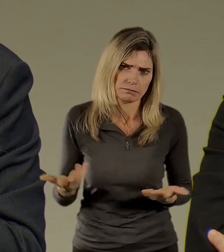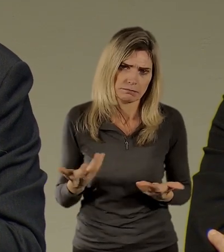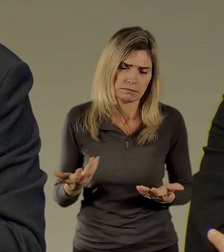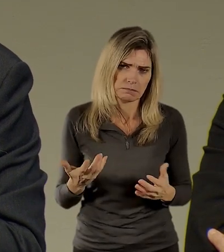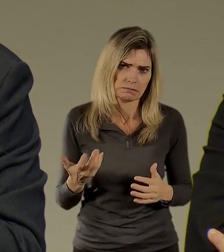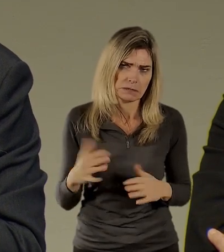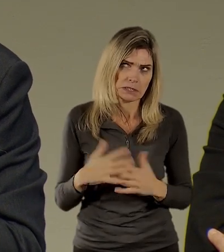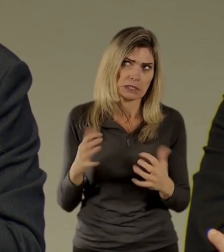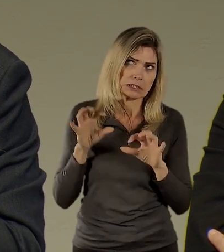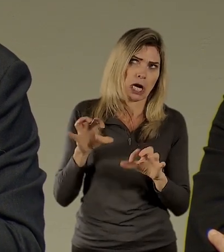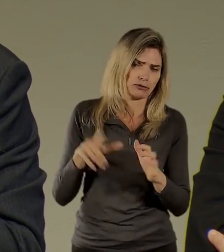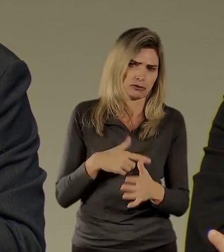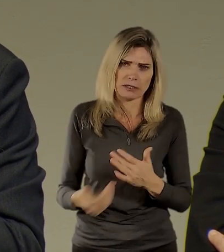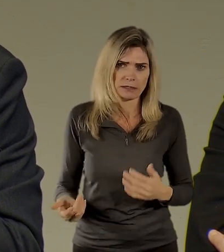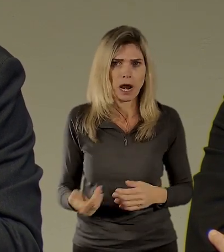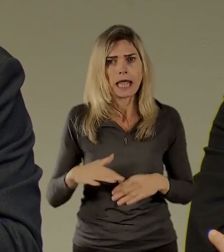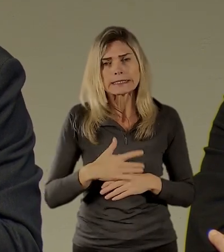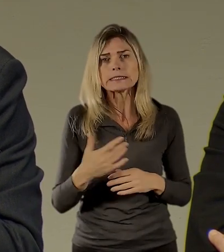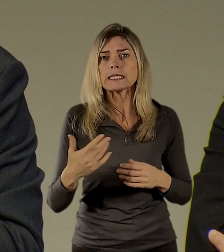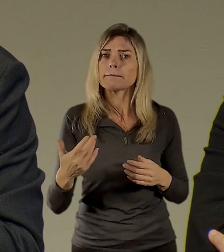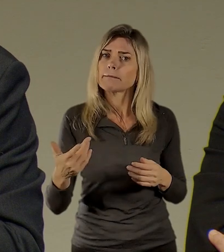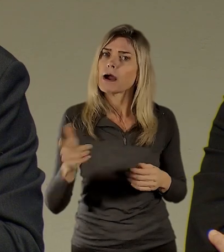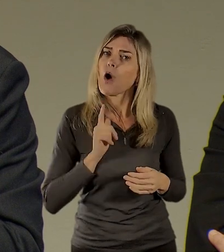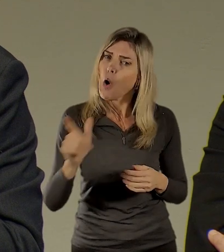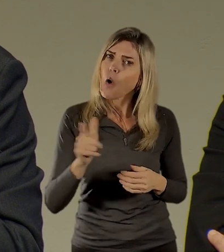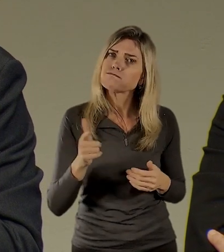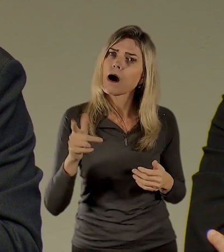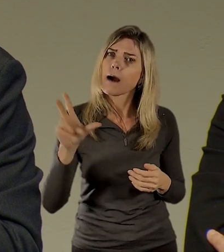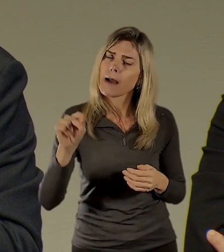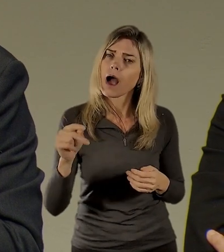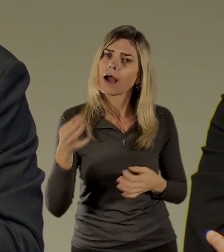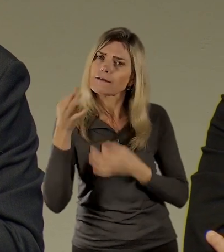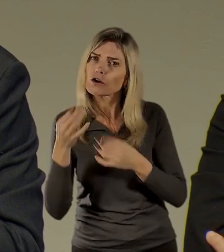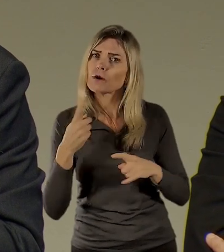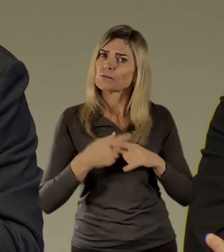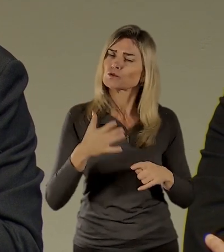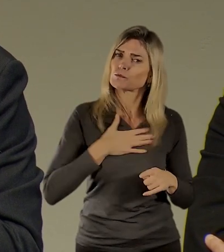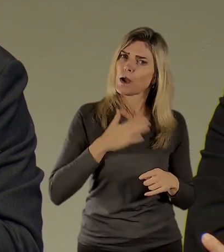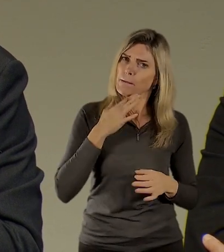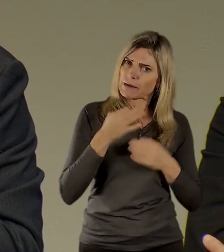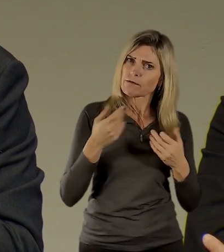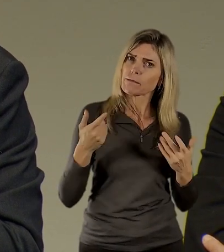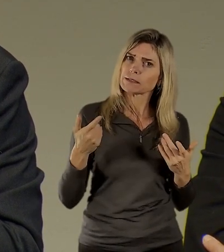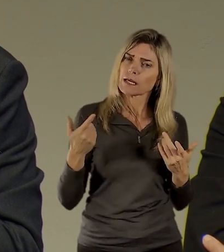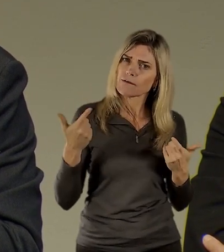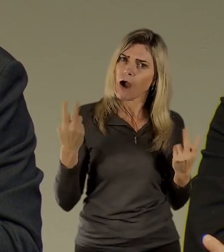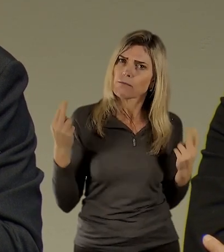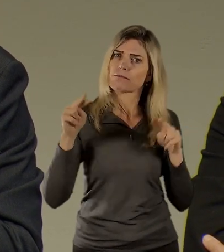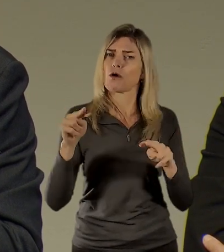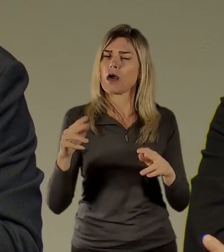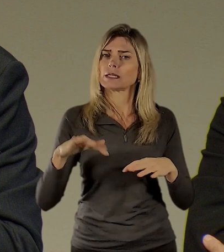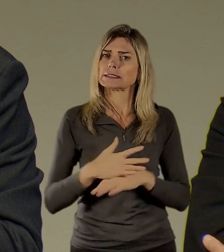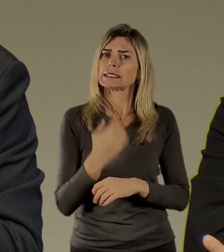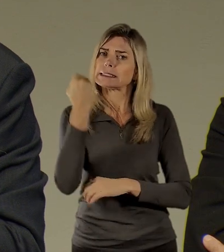A myslím si, že to může doplňovat. Takže naším cílem je, bych řekl spíše ukázat, bych řekl, nějaké základní velké